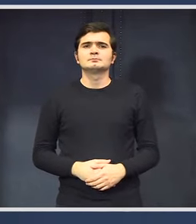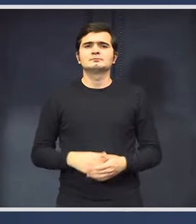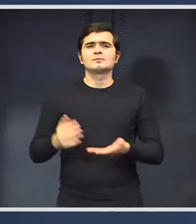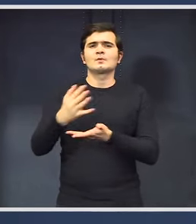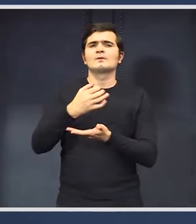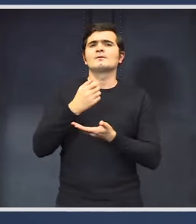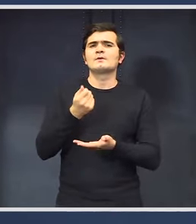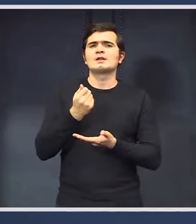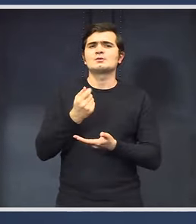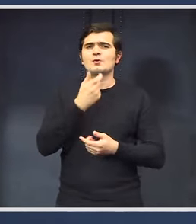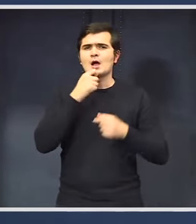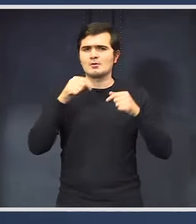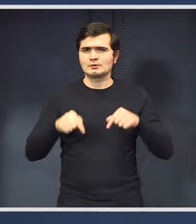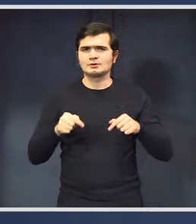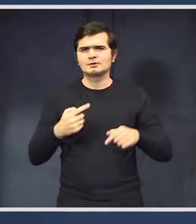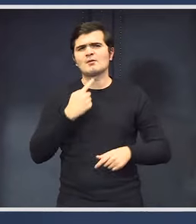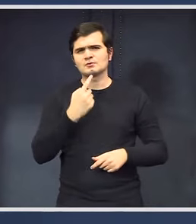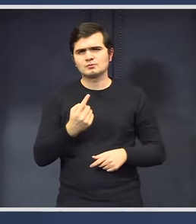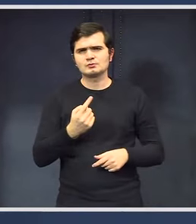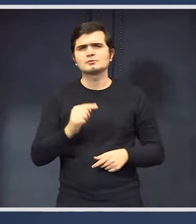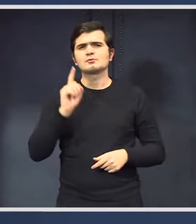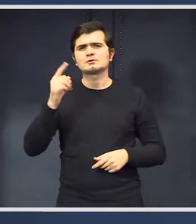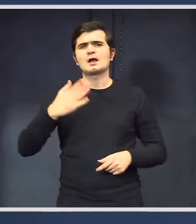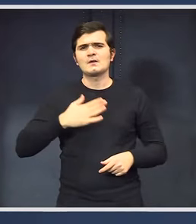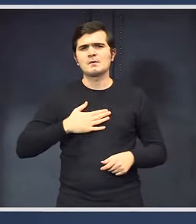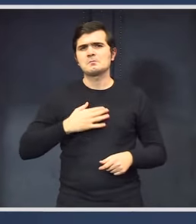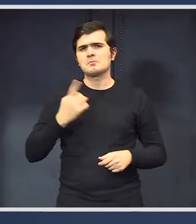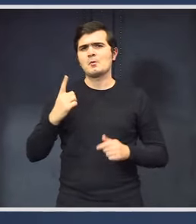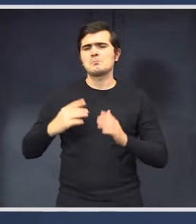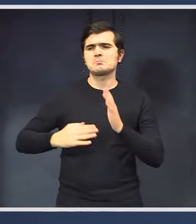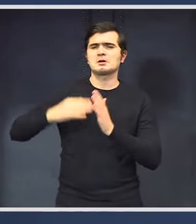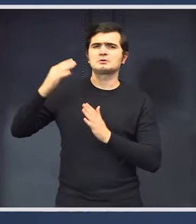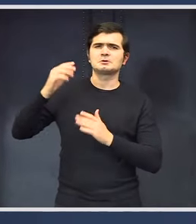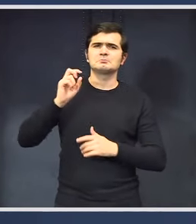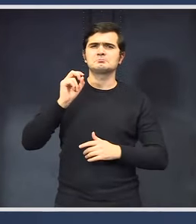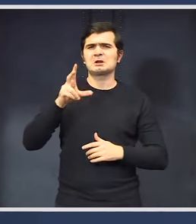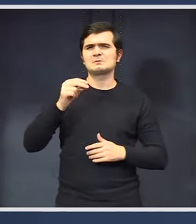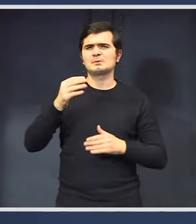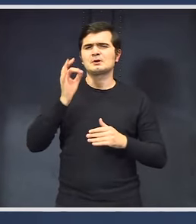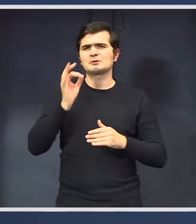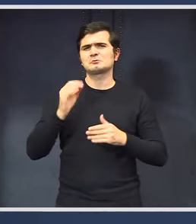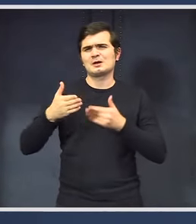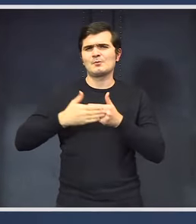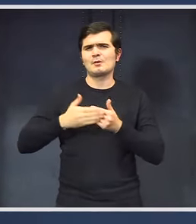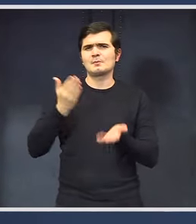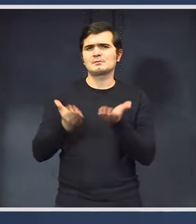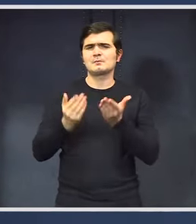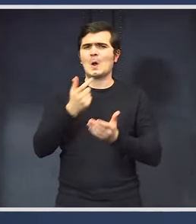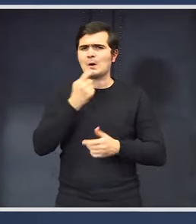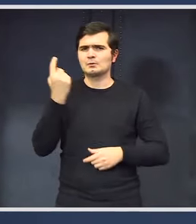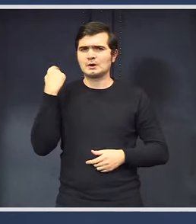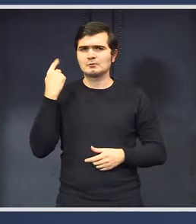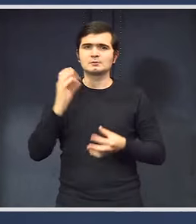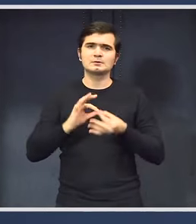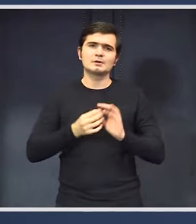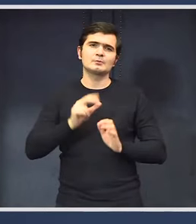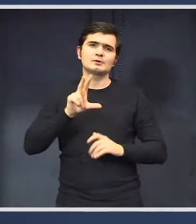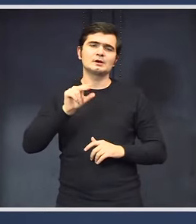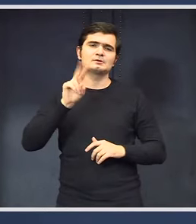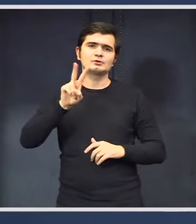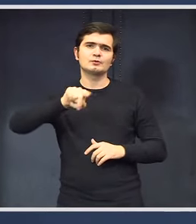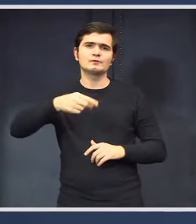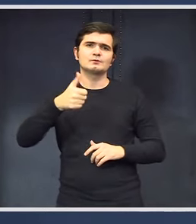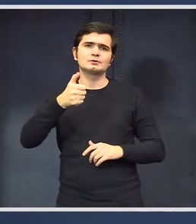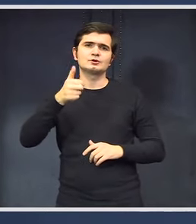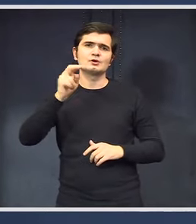Veniturile anul acesta am spus că vor avea o creștere de 13% aproape față de anul trecut, ceea ce înseamnă 32,68